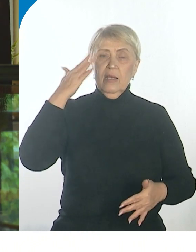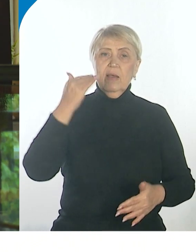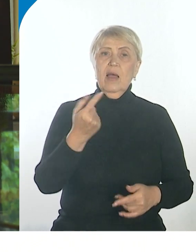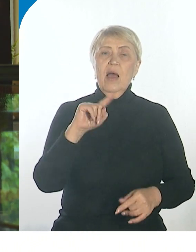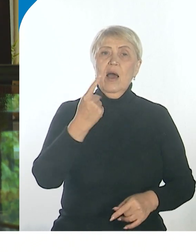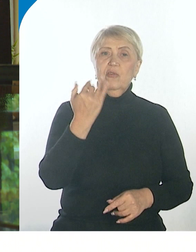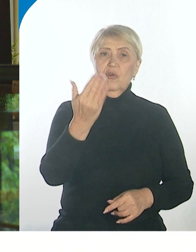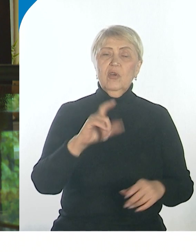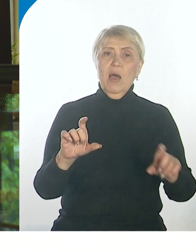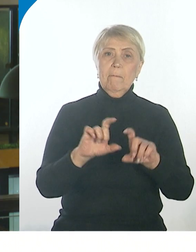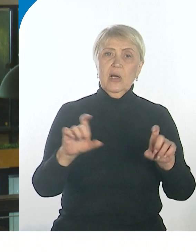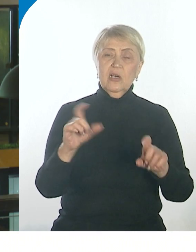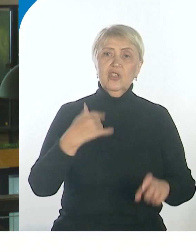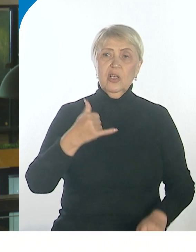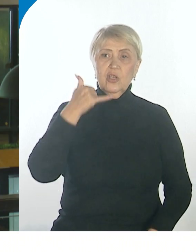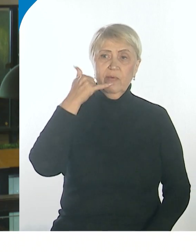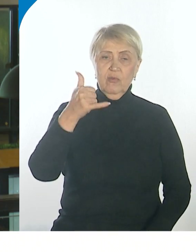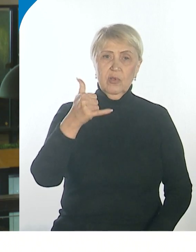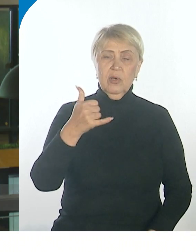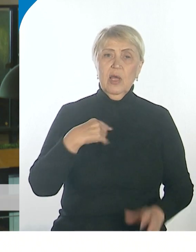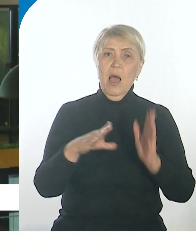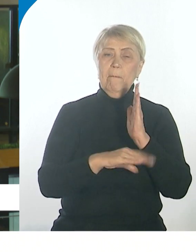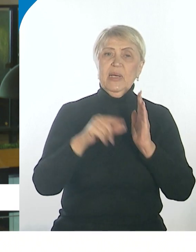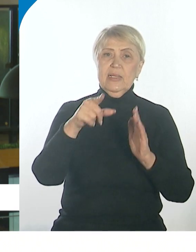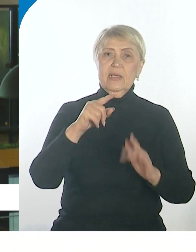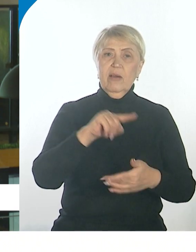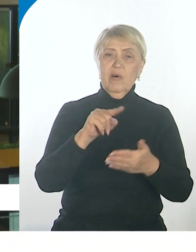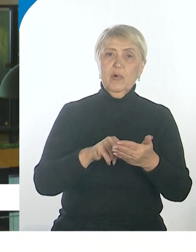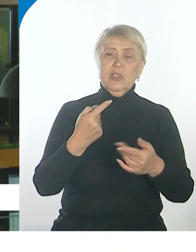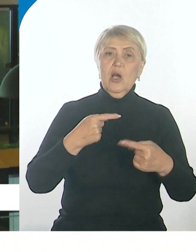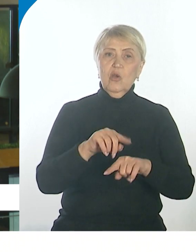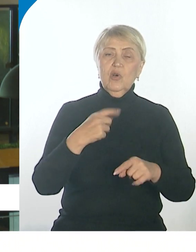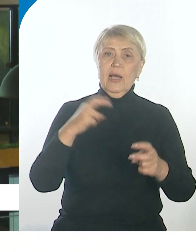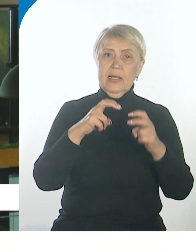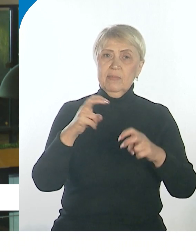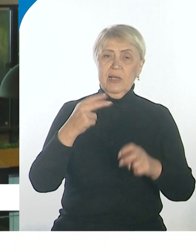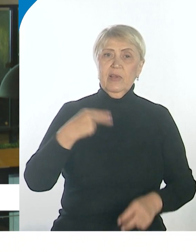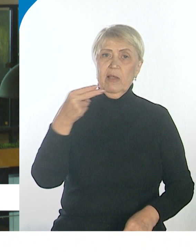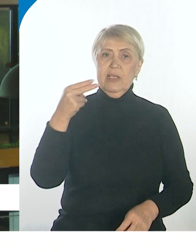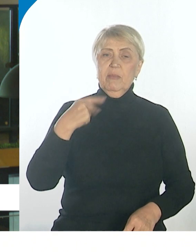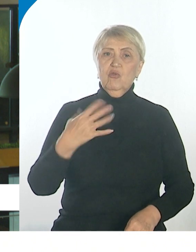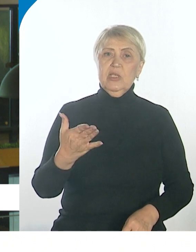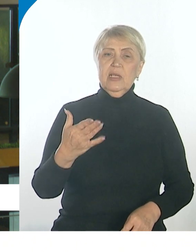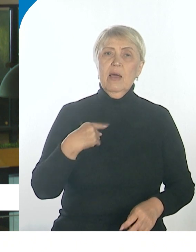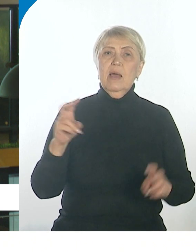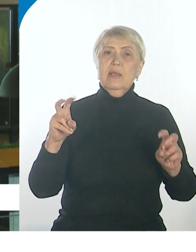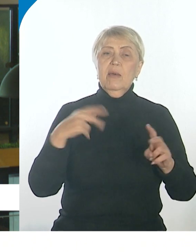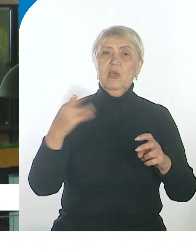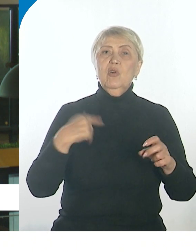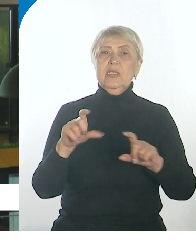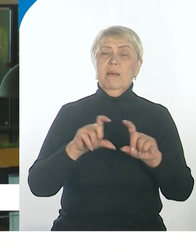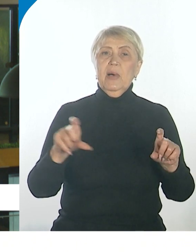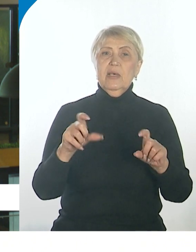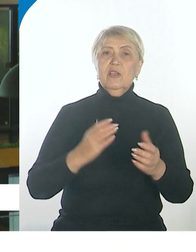детищ – магазин гаджетов. Из последних вопросов, которые мы рассматривали в теме магазина, у меня есть большое желание выйти на